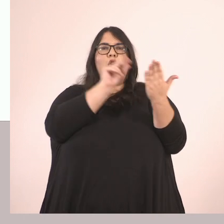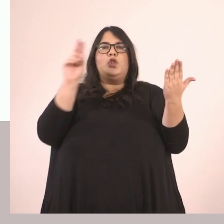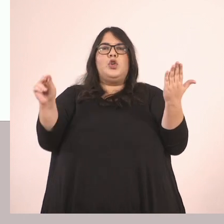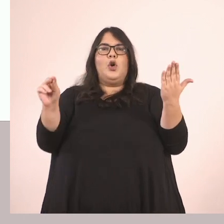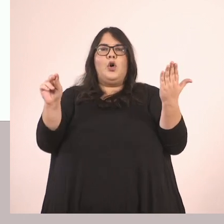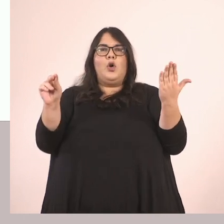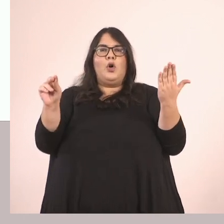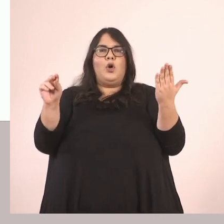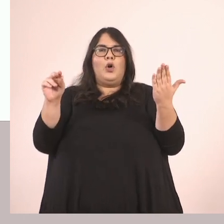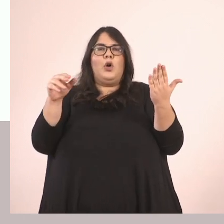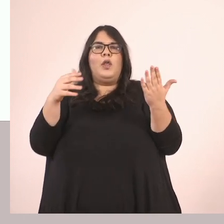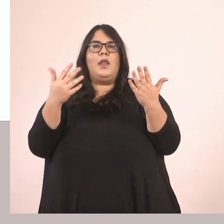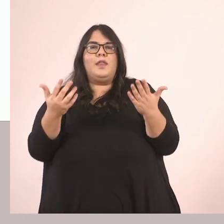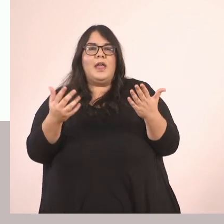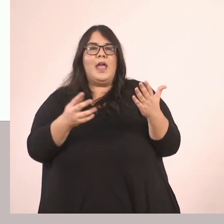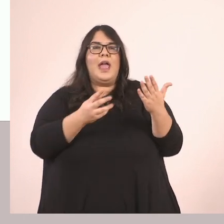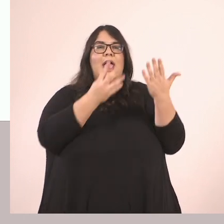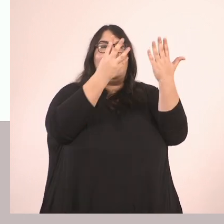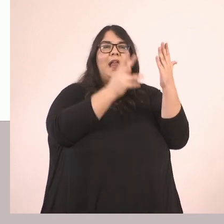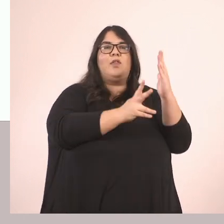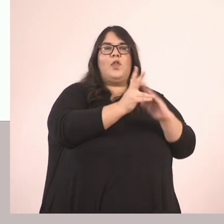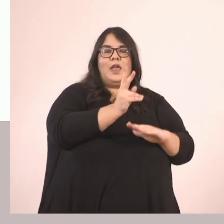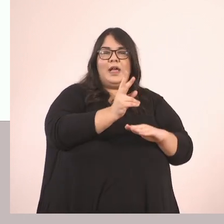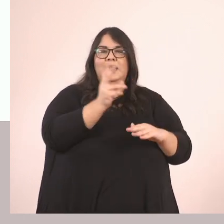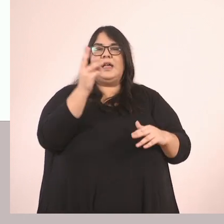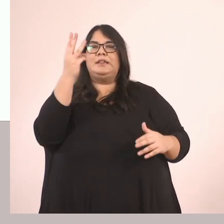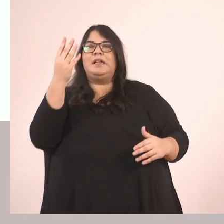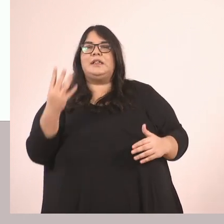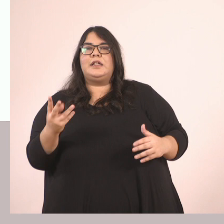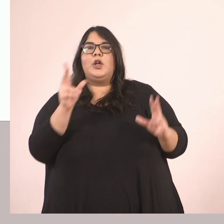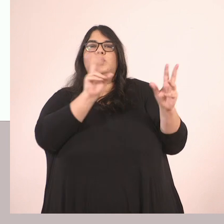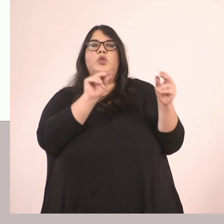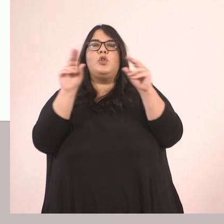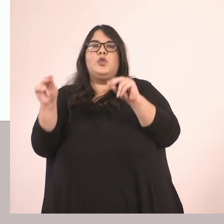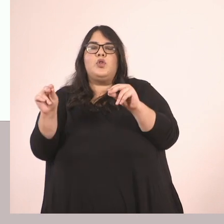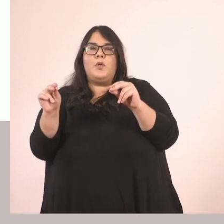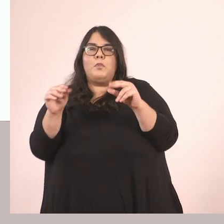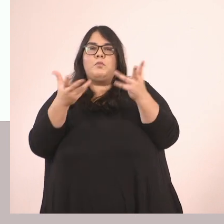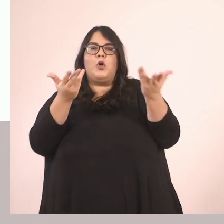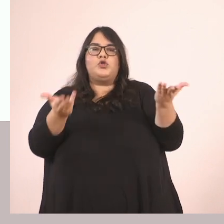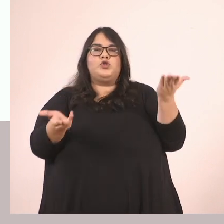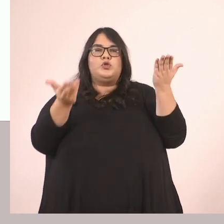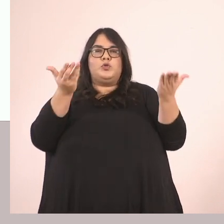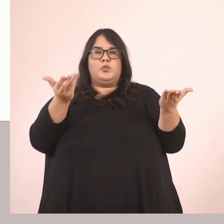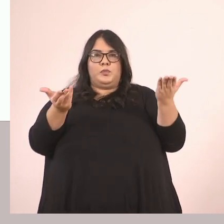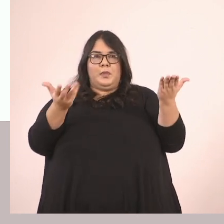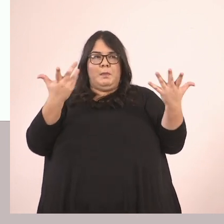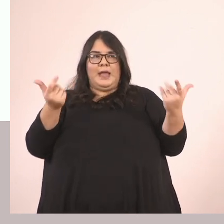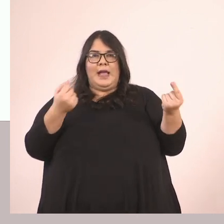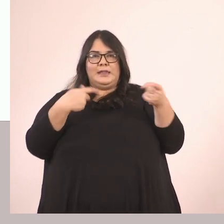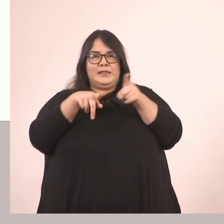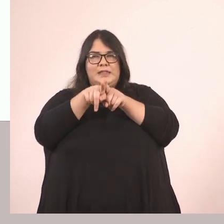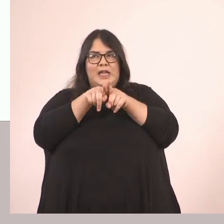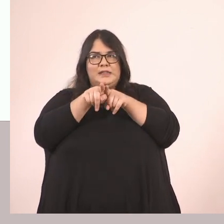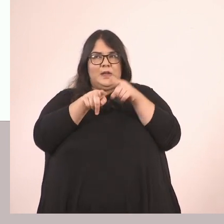της σελίδας Δηλαδή το 9 δωδέκατα είναι ίσο με το 3 τέταρτα Υπάρχει κάποια σχέση Μπορούμε